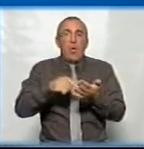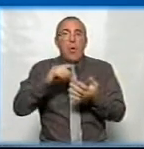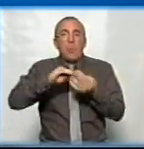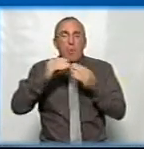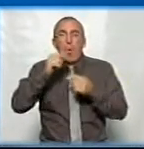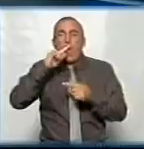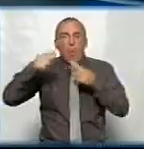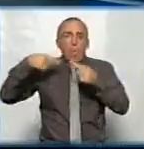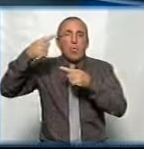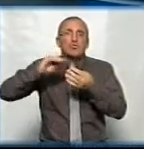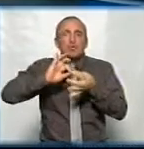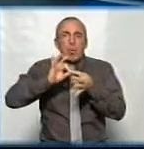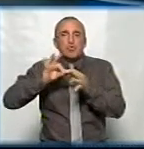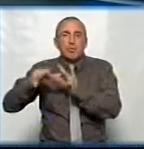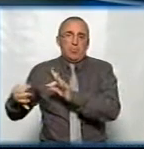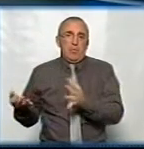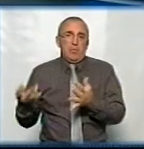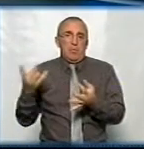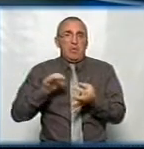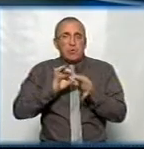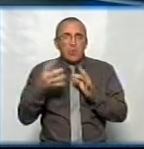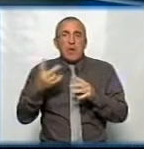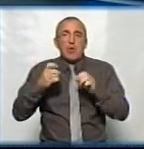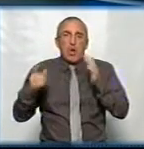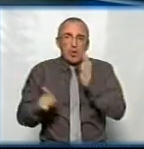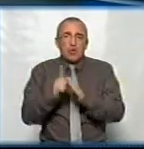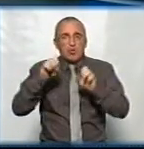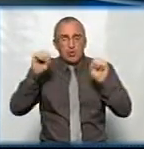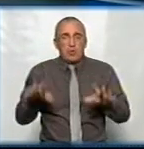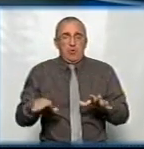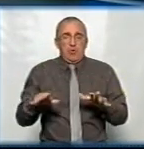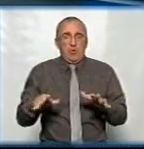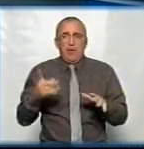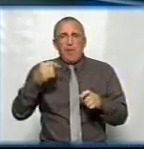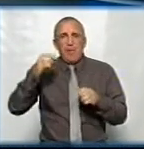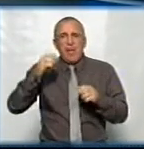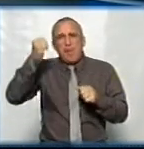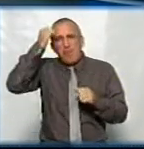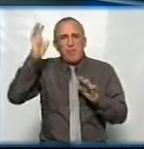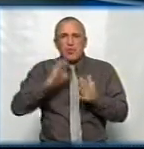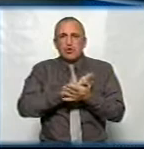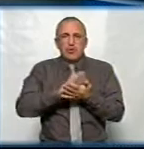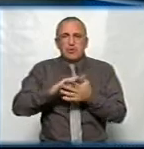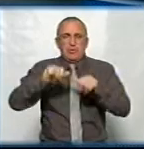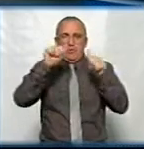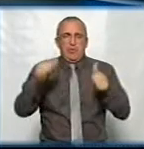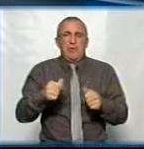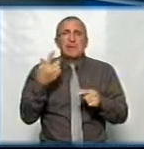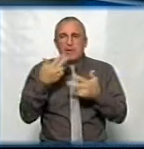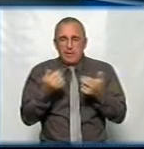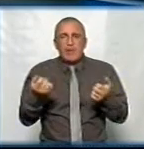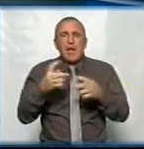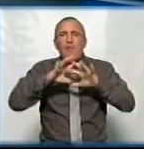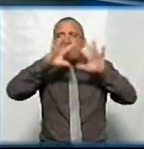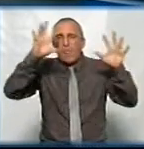в год, все сложніше і сложніше. Нужно ее когда-то начинать решати. Тобто справа навіть не в пам'ятнику, в чистому вигляді, що називається. Так, це